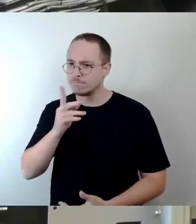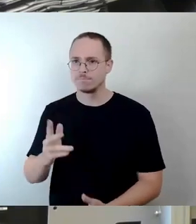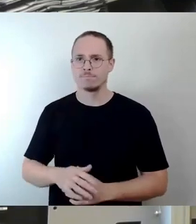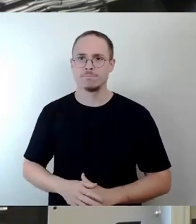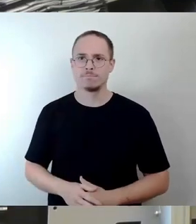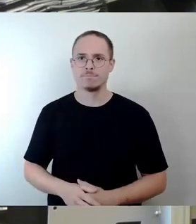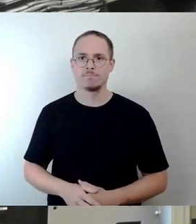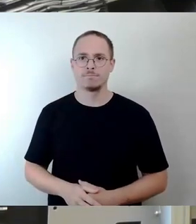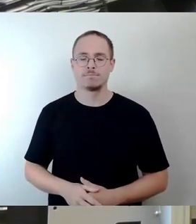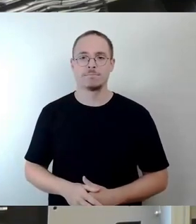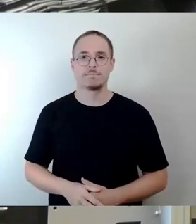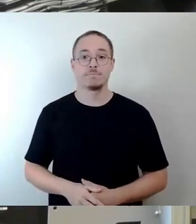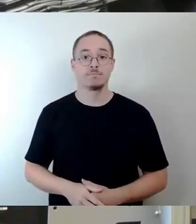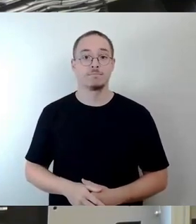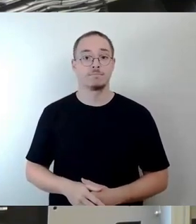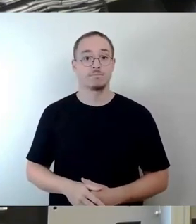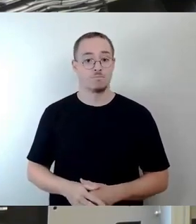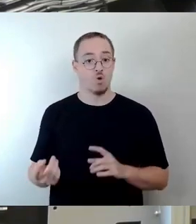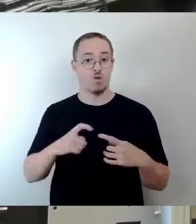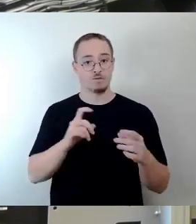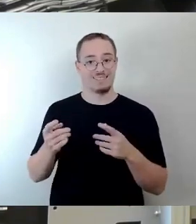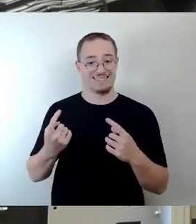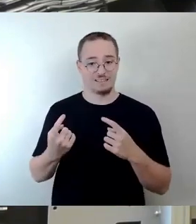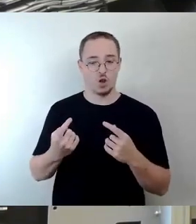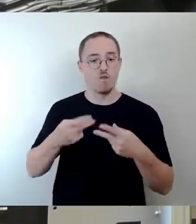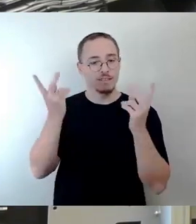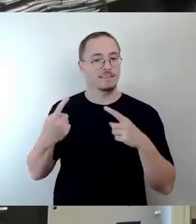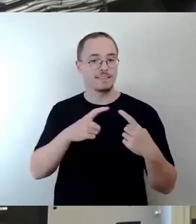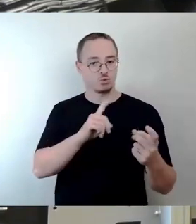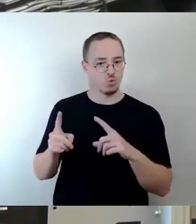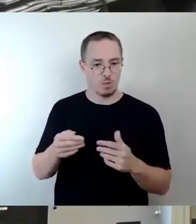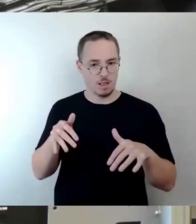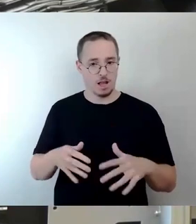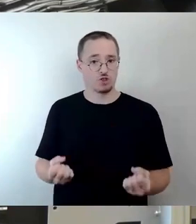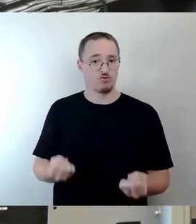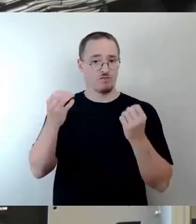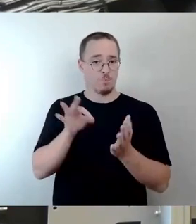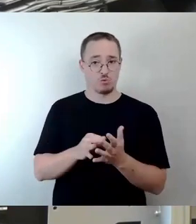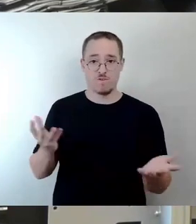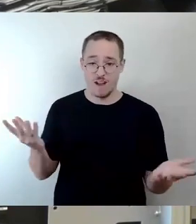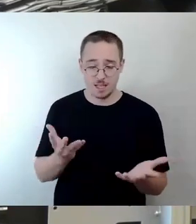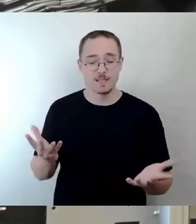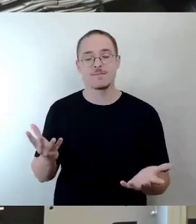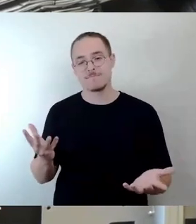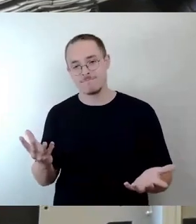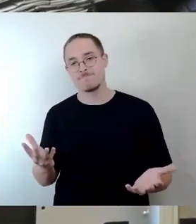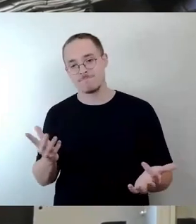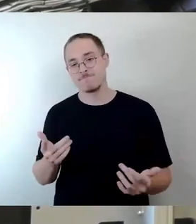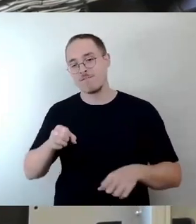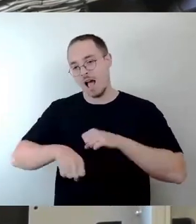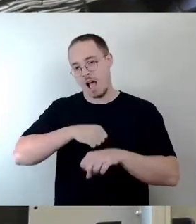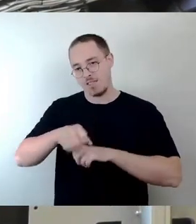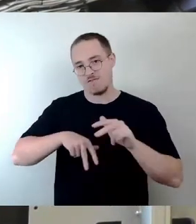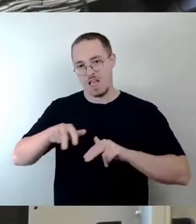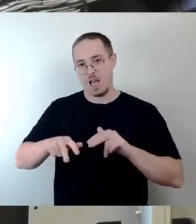Schwerpunkt der öffentlichen Diskussion war die letzten fünf Jahre hauptsächlich der Radverkehr. Tatsächlicher Schwerpunkt von Verkehrsmengen ist natürlich aber der